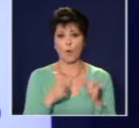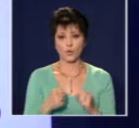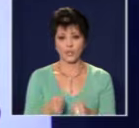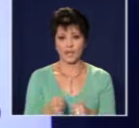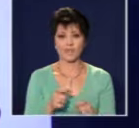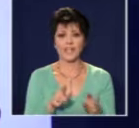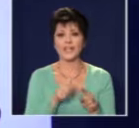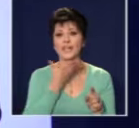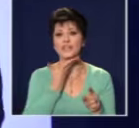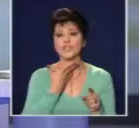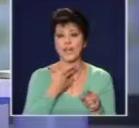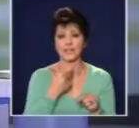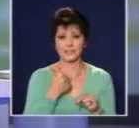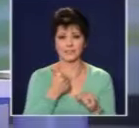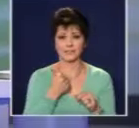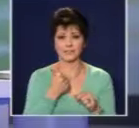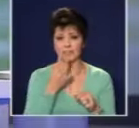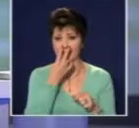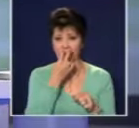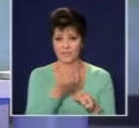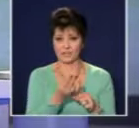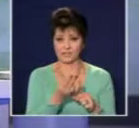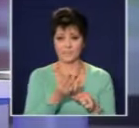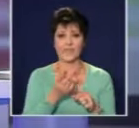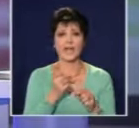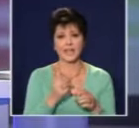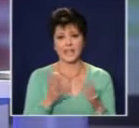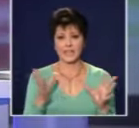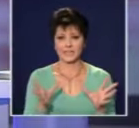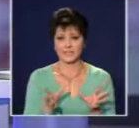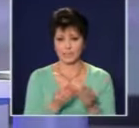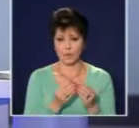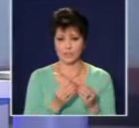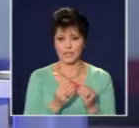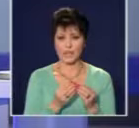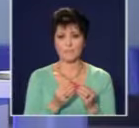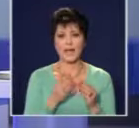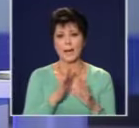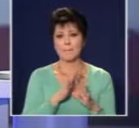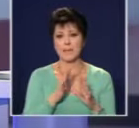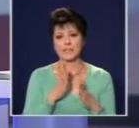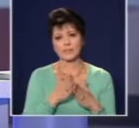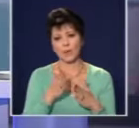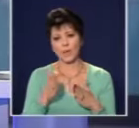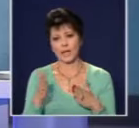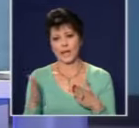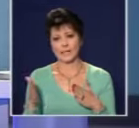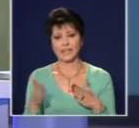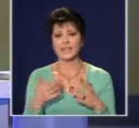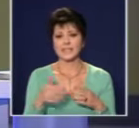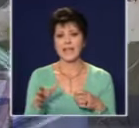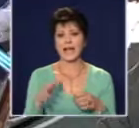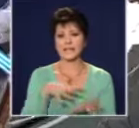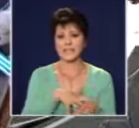Добре, нека да започнем да навлизаме в конкретика в този разговор и, например, с темата за